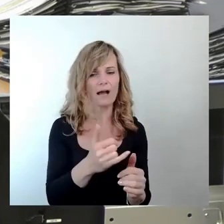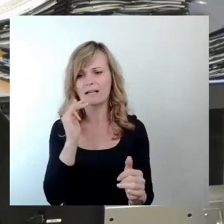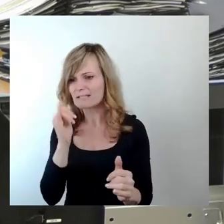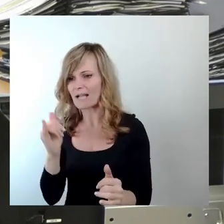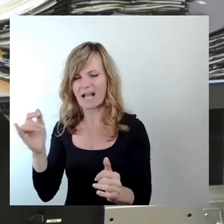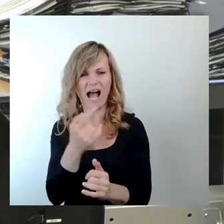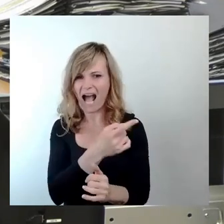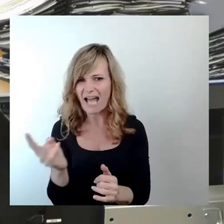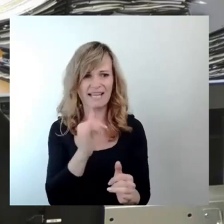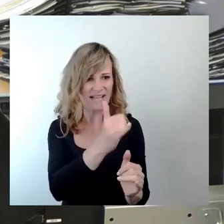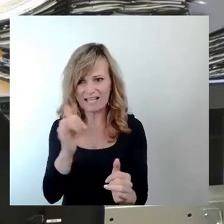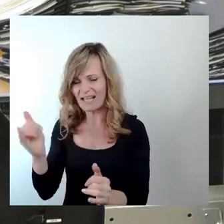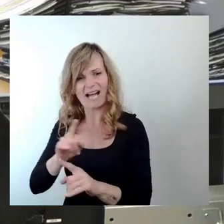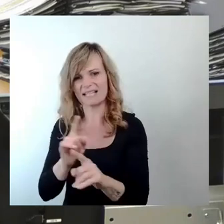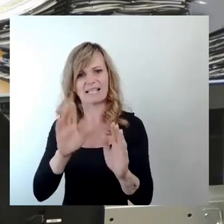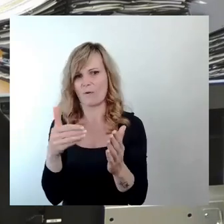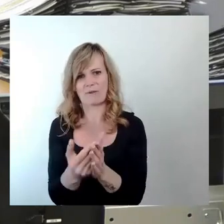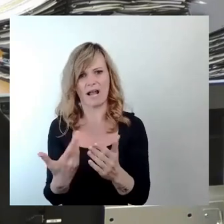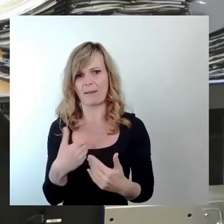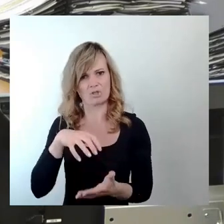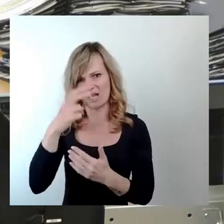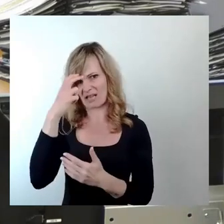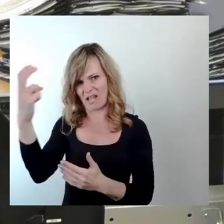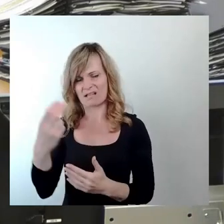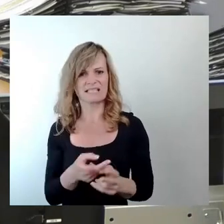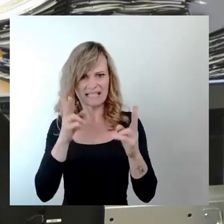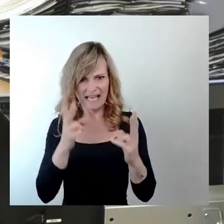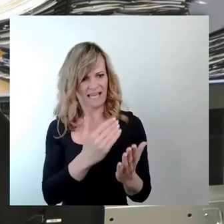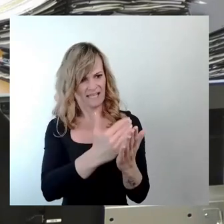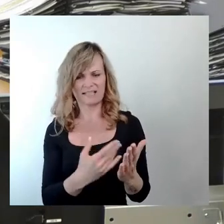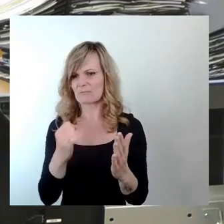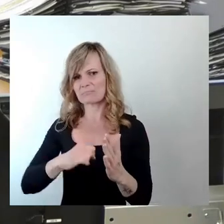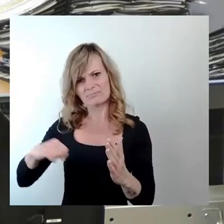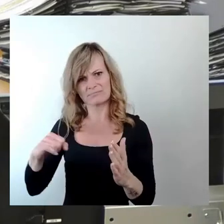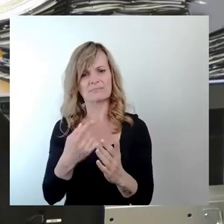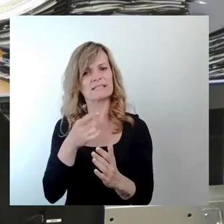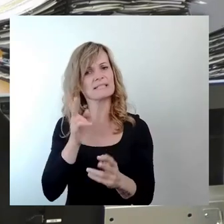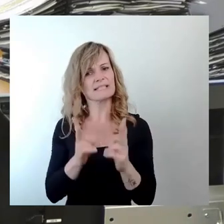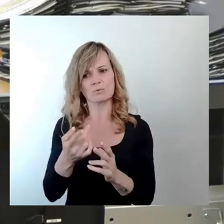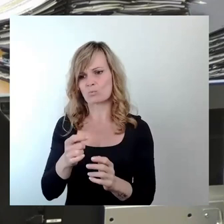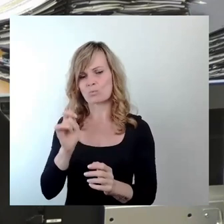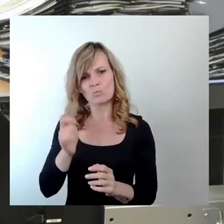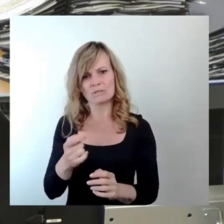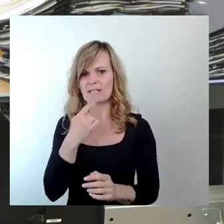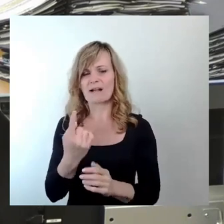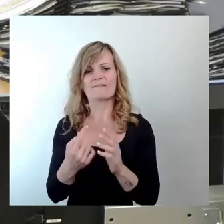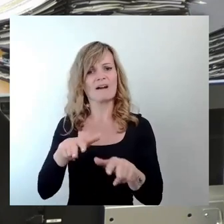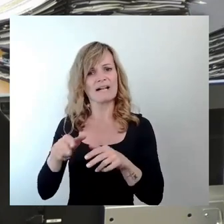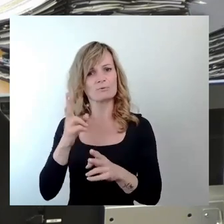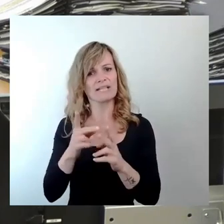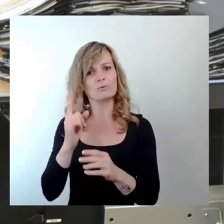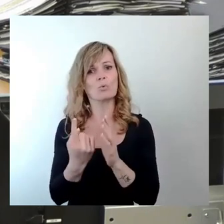Stadtrates, schon gar nicht unter Missachtung von geltenden Recht bzw. Gerichtsurteilen. Das Verwaltungsgericht und das Oberverwaltungsgericht haben